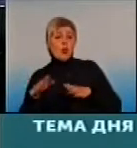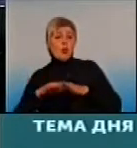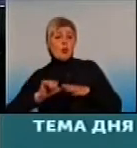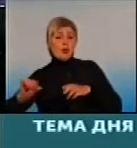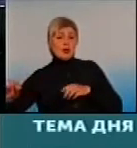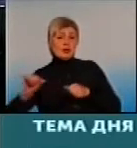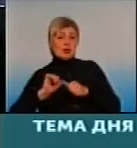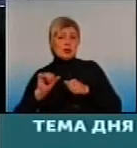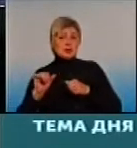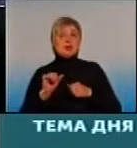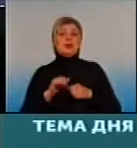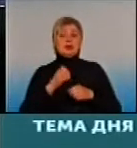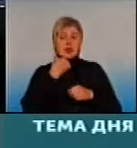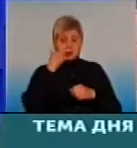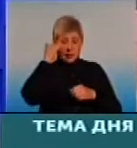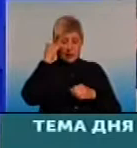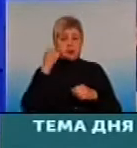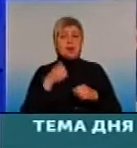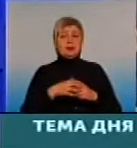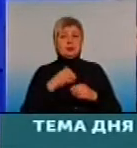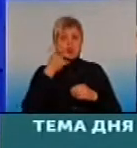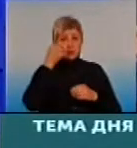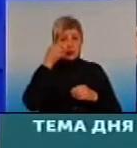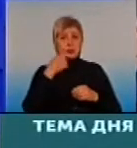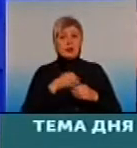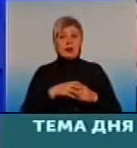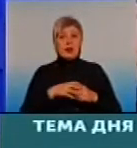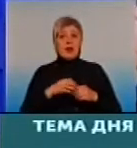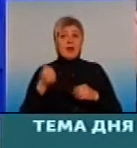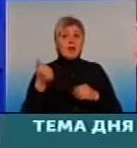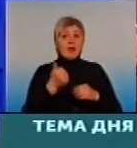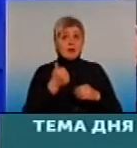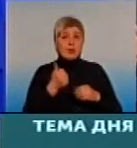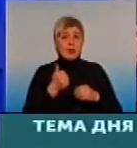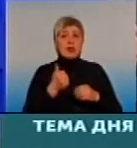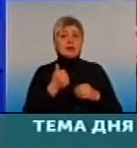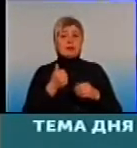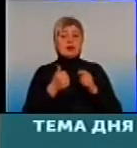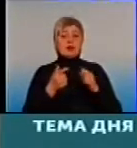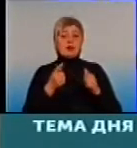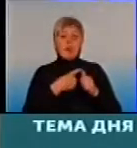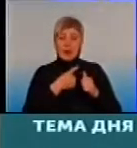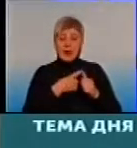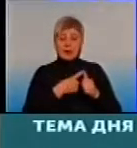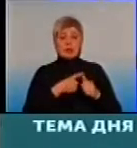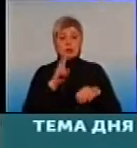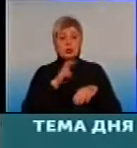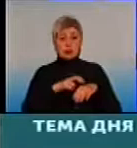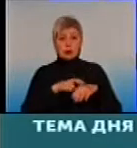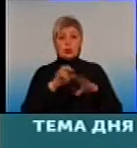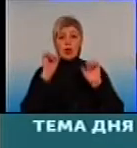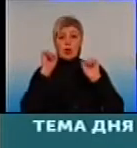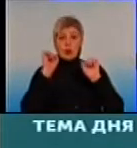Дякуємо за ваш дзвінок. Во-первых, доктор має право отказати пацієнту підписання